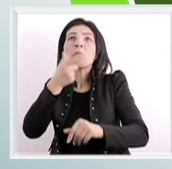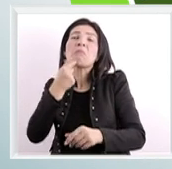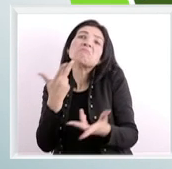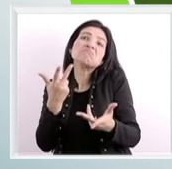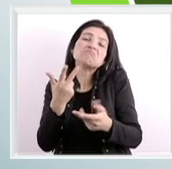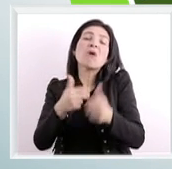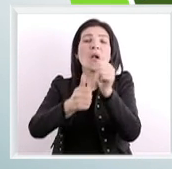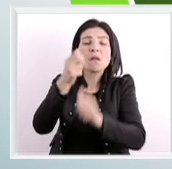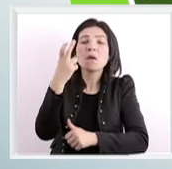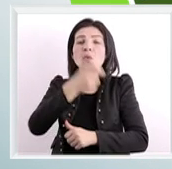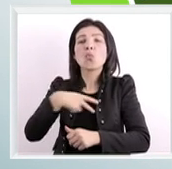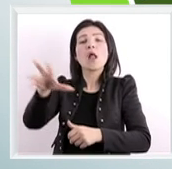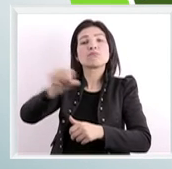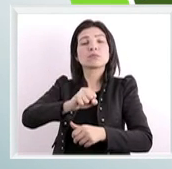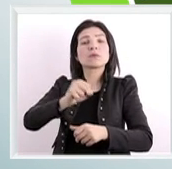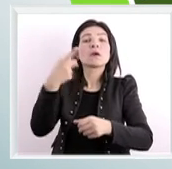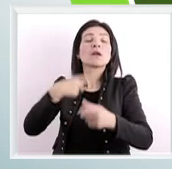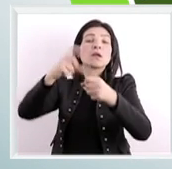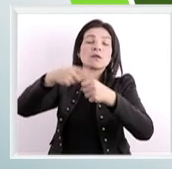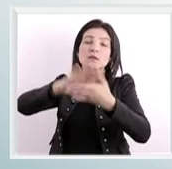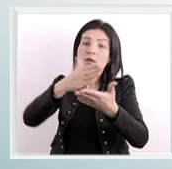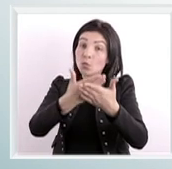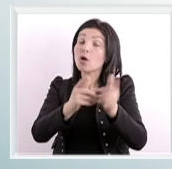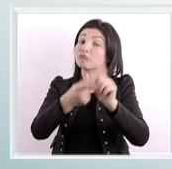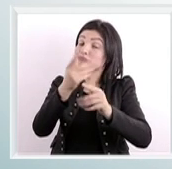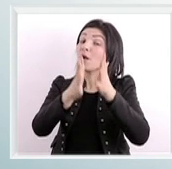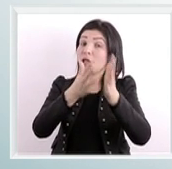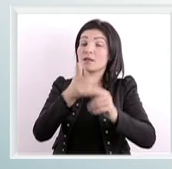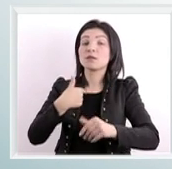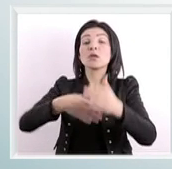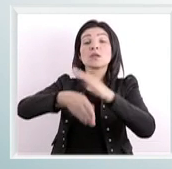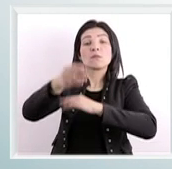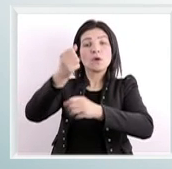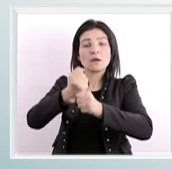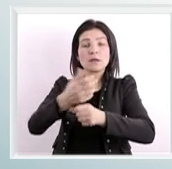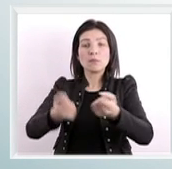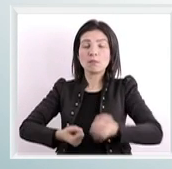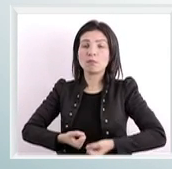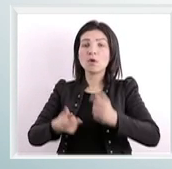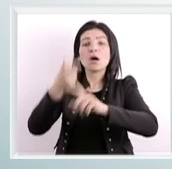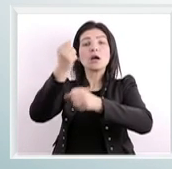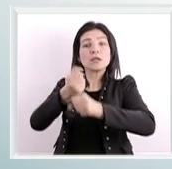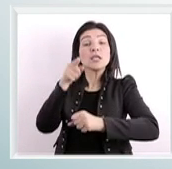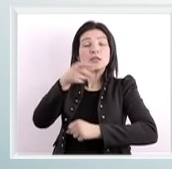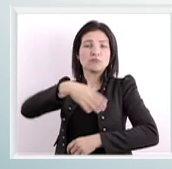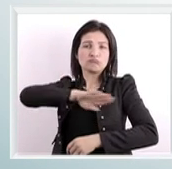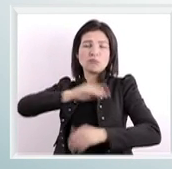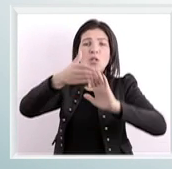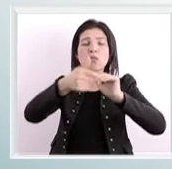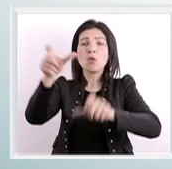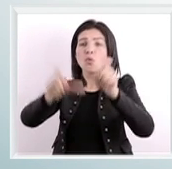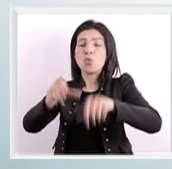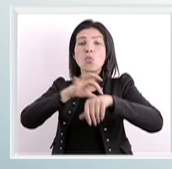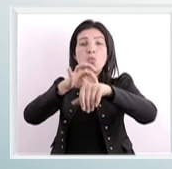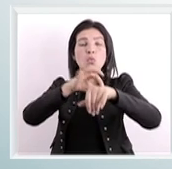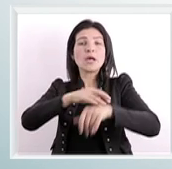الشفاوية وإلى حضور أخصائي في لغة الإشارات وقت اللي بش يبدل خدمة مصالح التشغيل تنسق مع مرافقين من